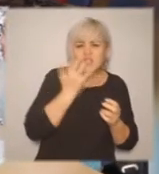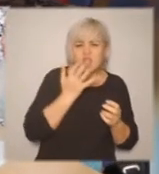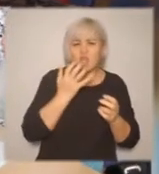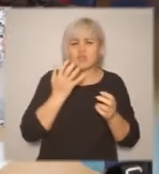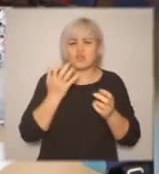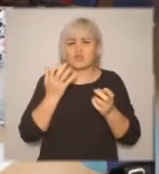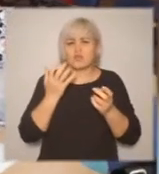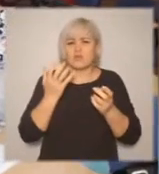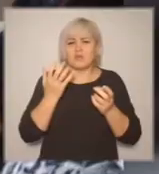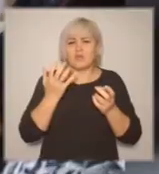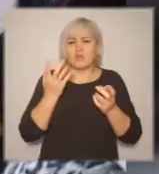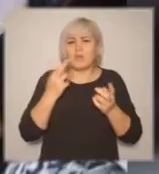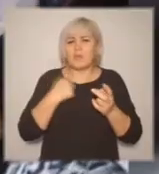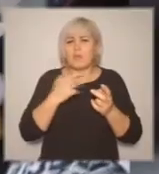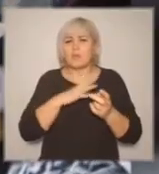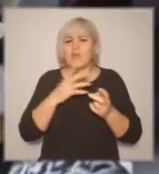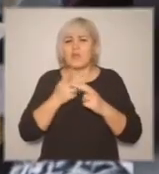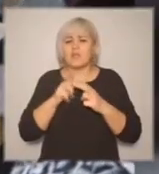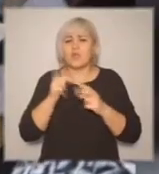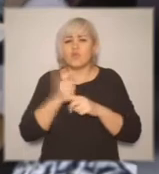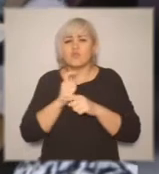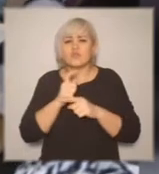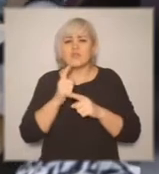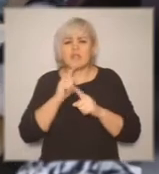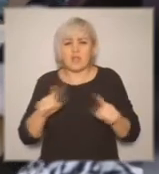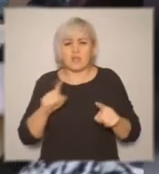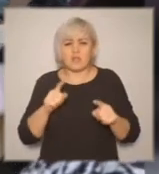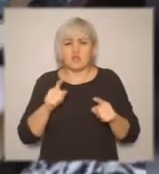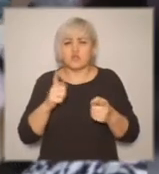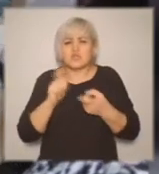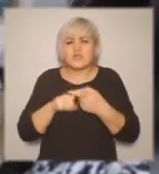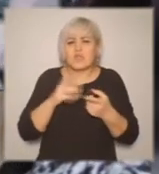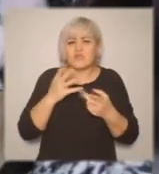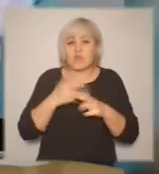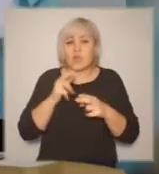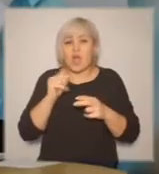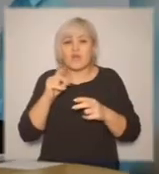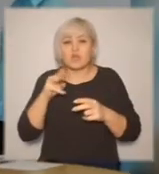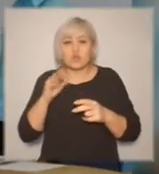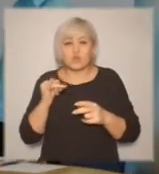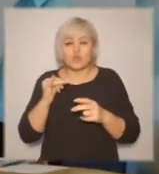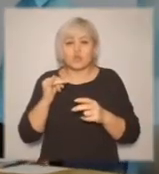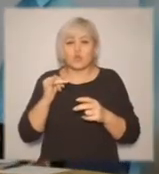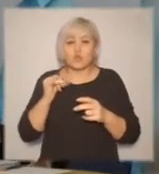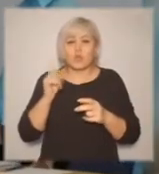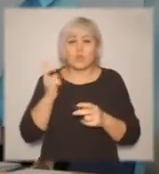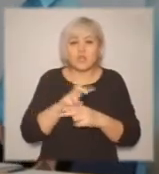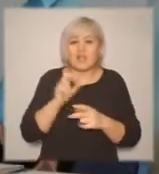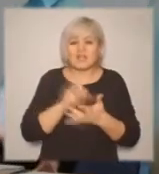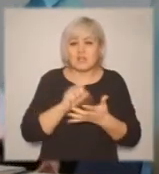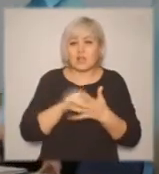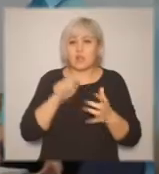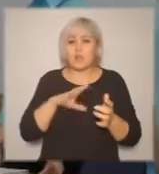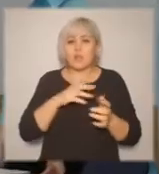и все, больше ничего не сказали. Для меня это было что-то очень странное. Но я вот как-то ввязалась в эту авантюру, пришла на занятия. Там было очень много